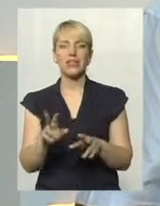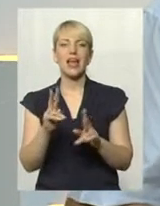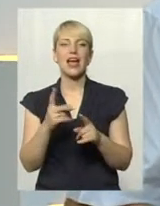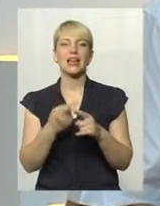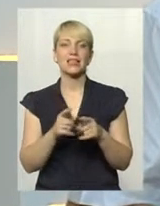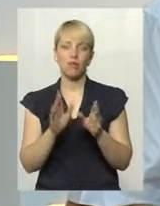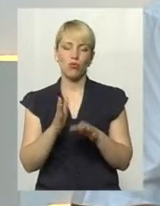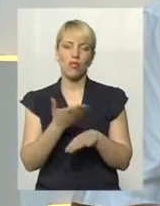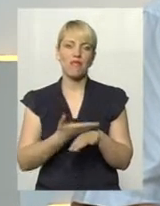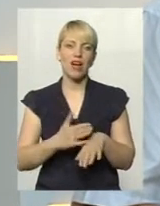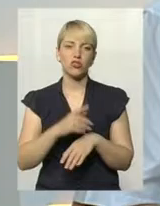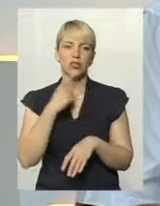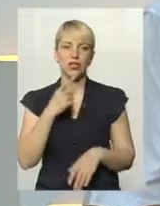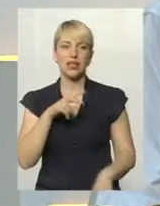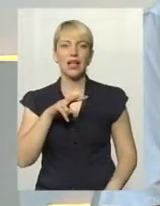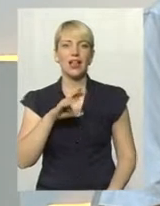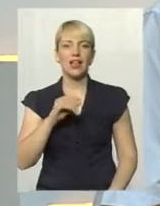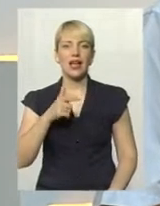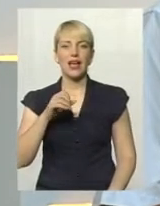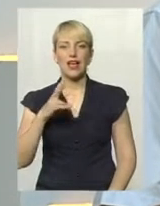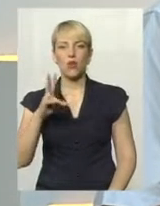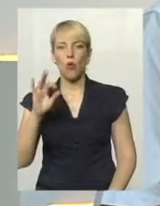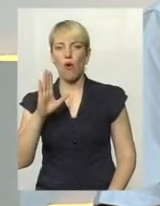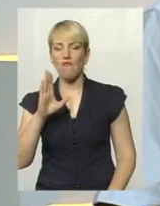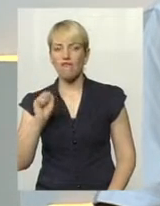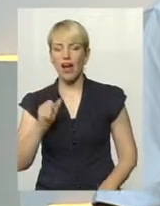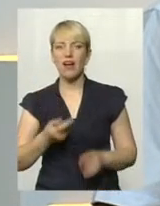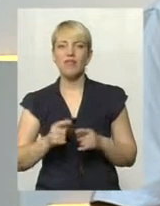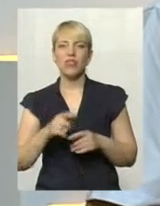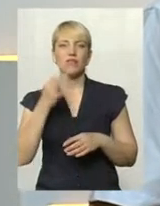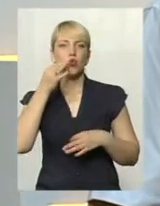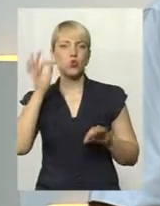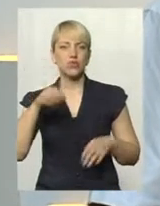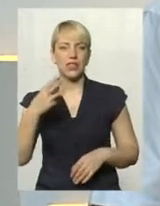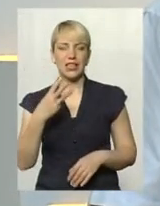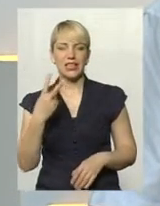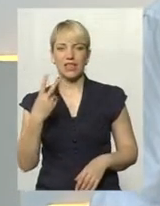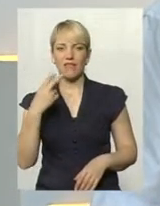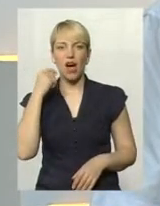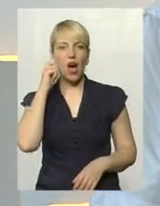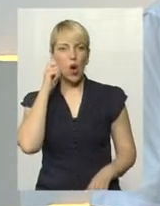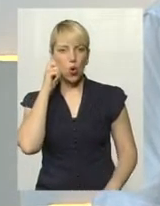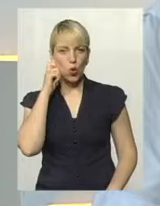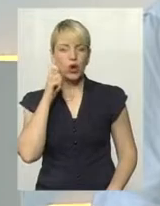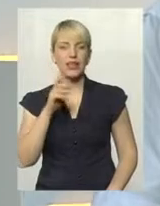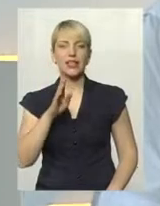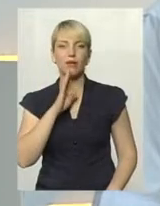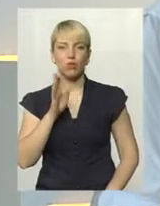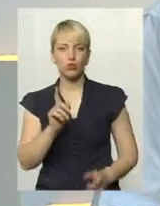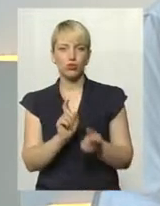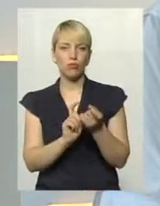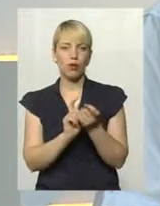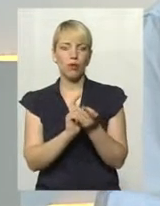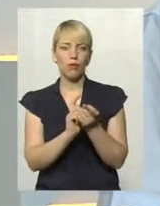важко сказати. Легенькова марафонка, вона вже досвідчена 32 роки, але їй будуть просто стояти